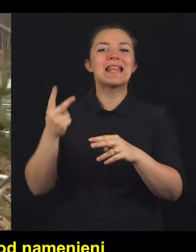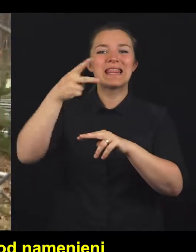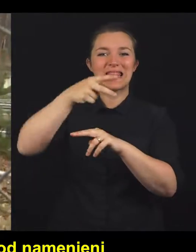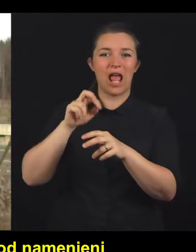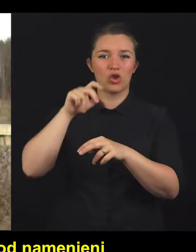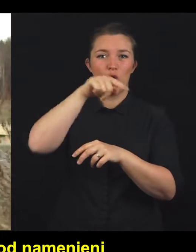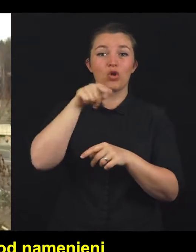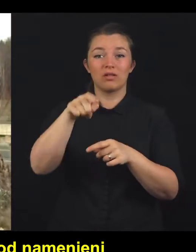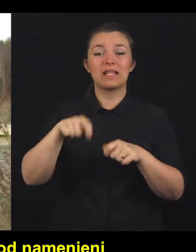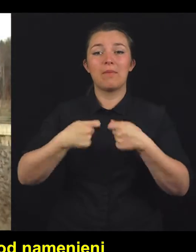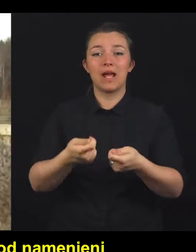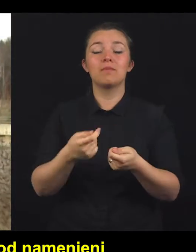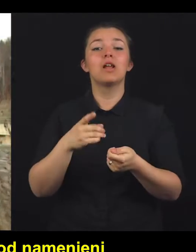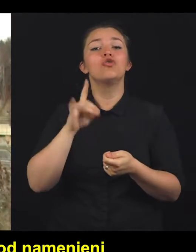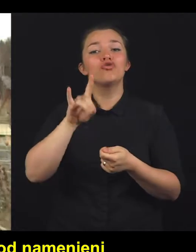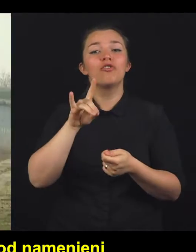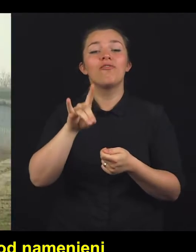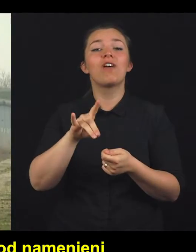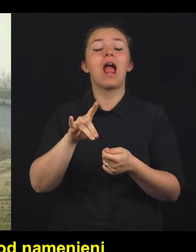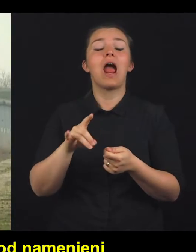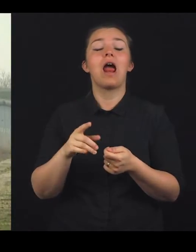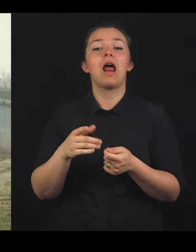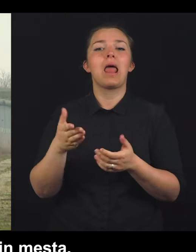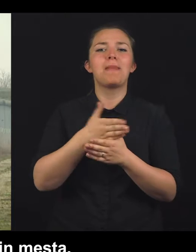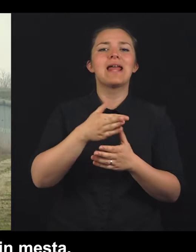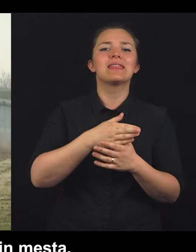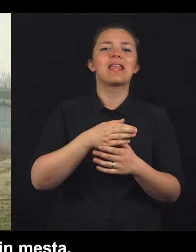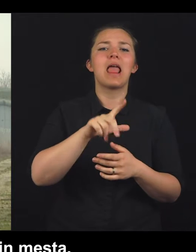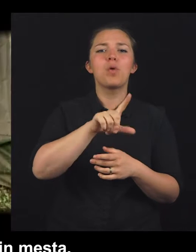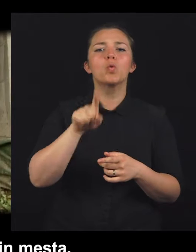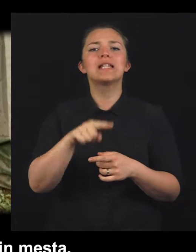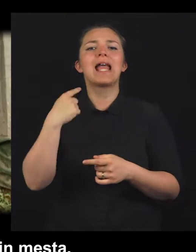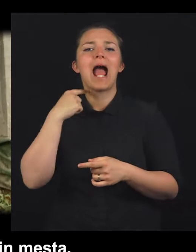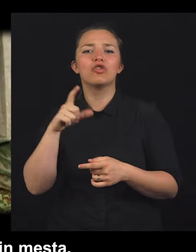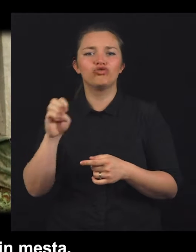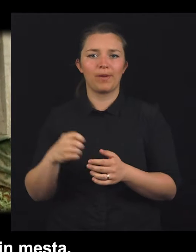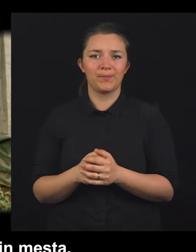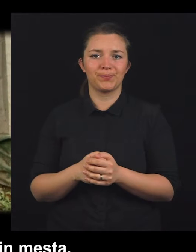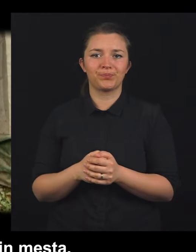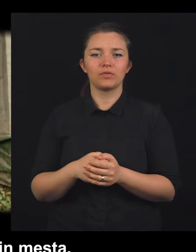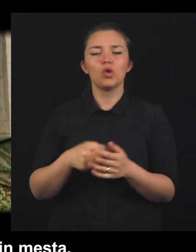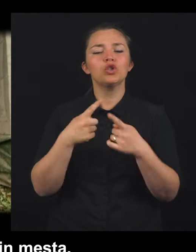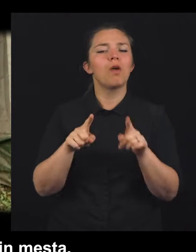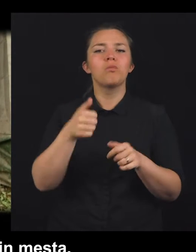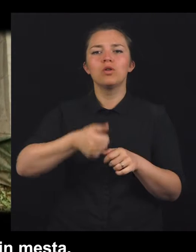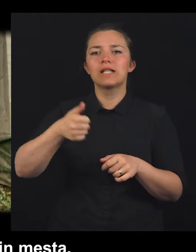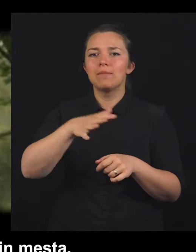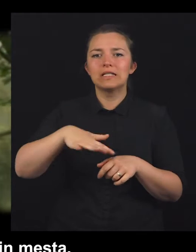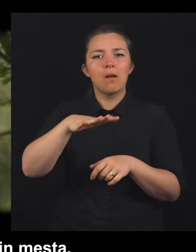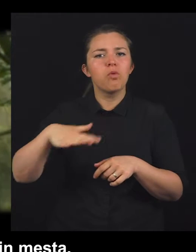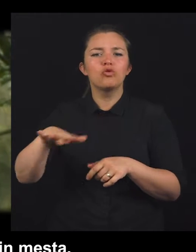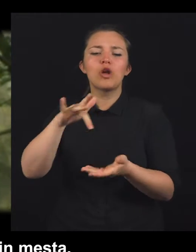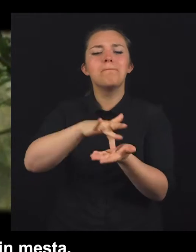namenjeni živalim, medrazci, pomljipavci in gančani. Druga so pa taka, bi rekel, posamezna področja,